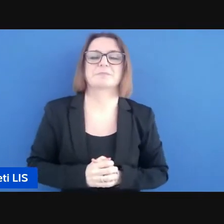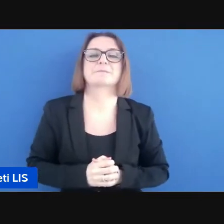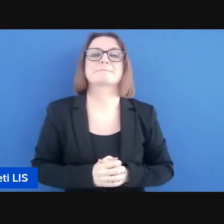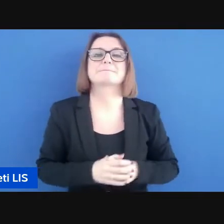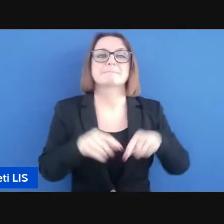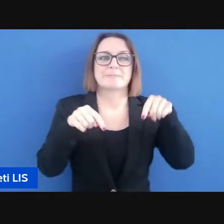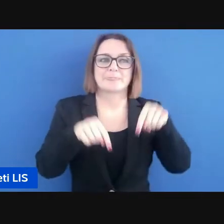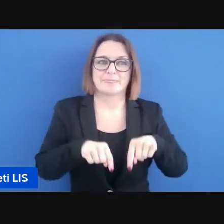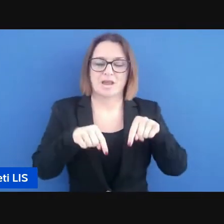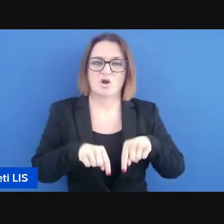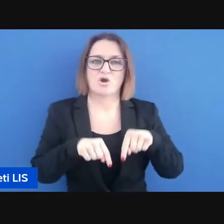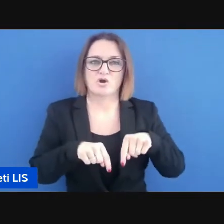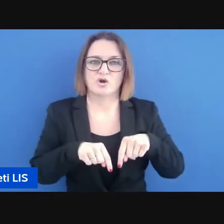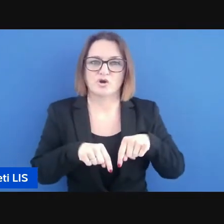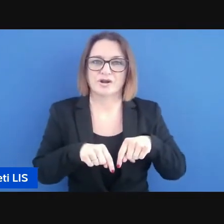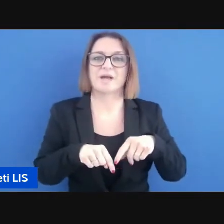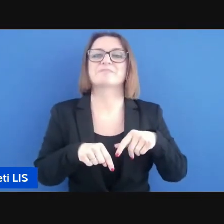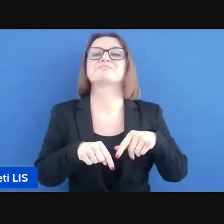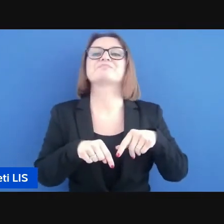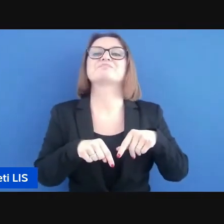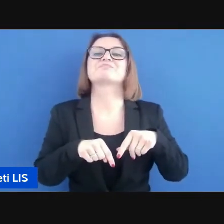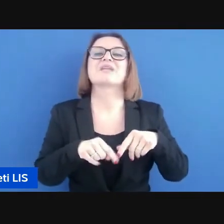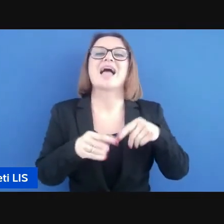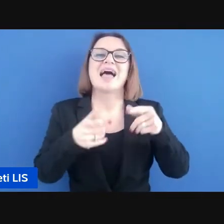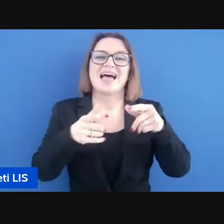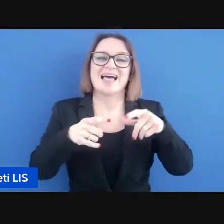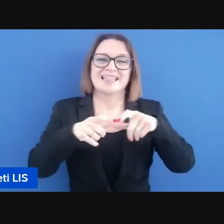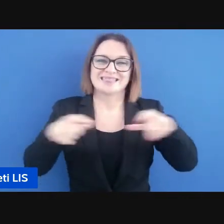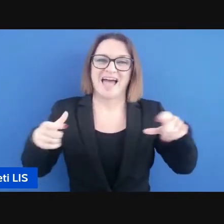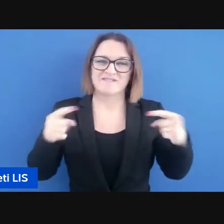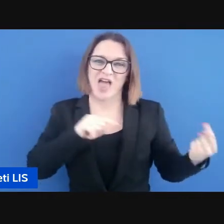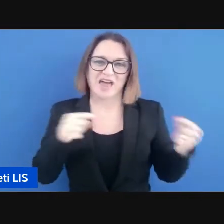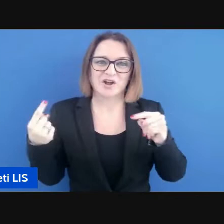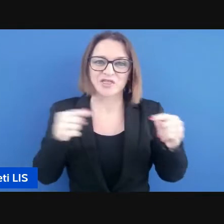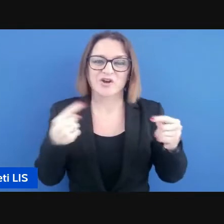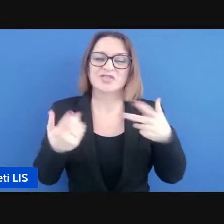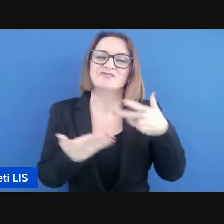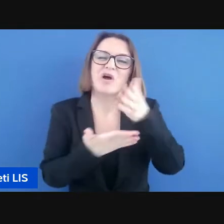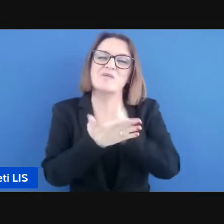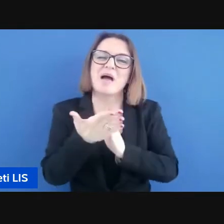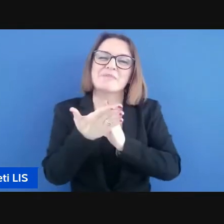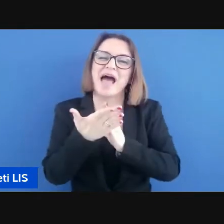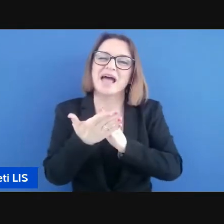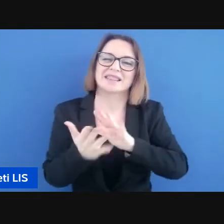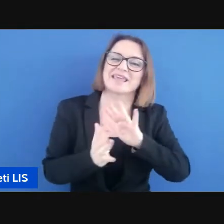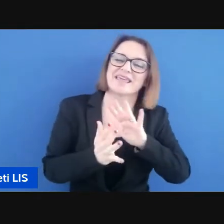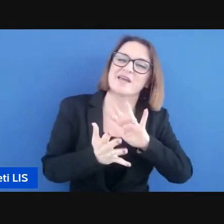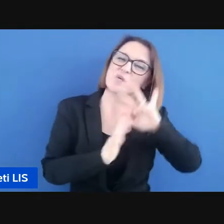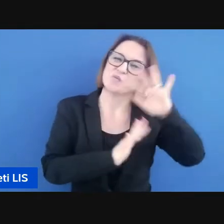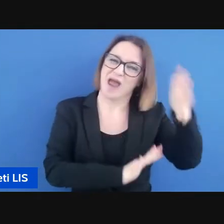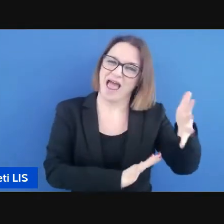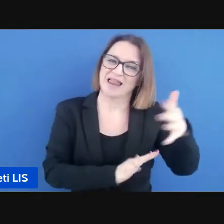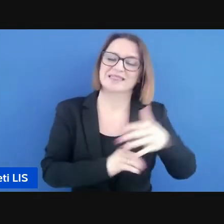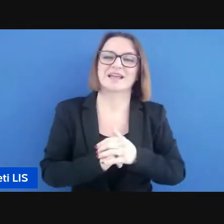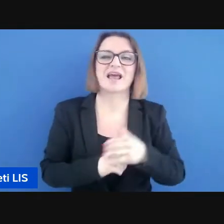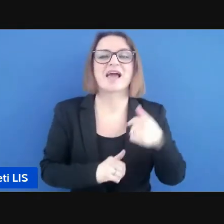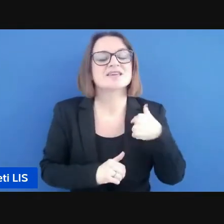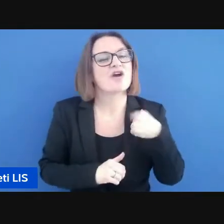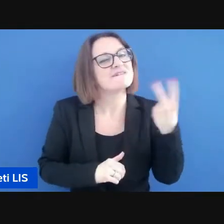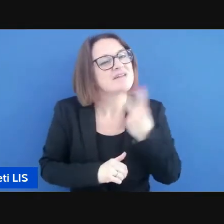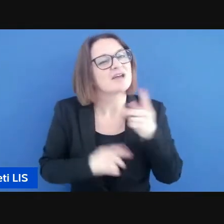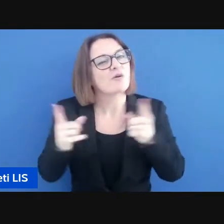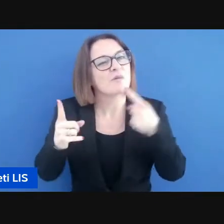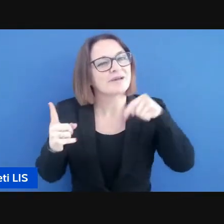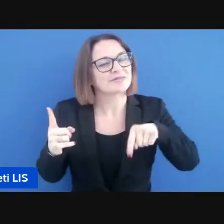passiamo a un'altra parte della nostra tavola rotonda un momento a tengo in particolar